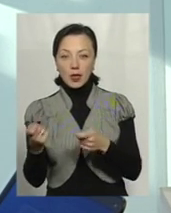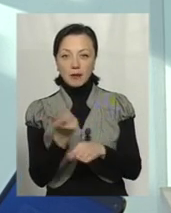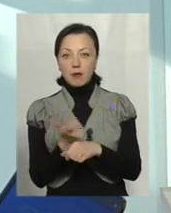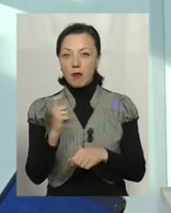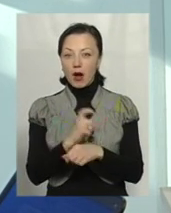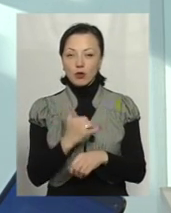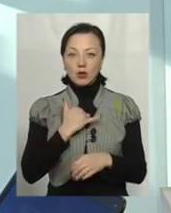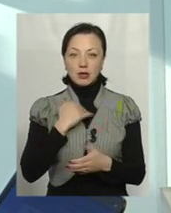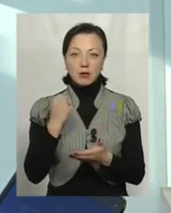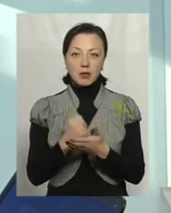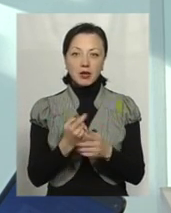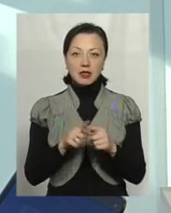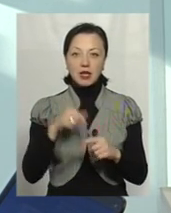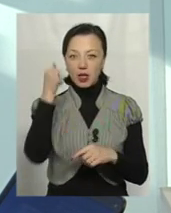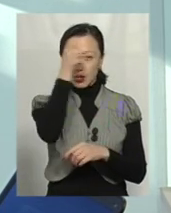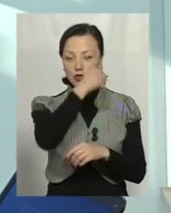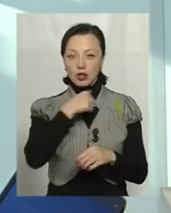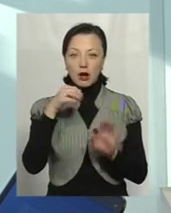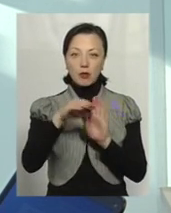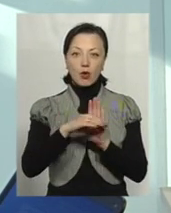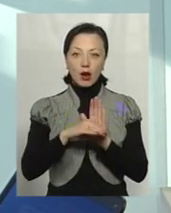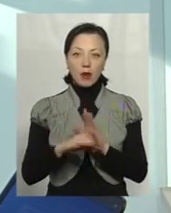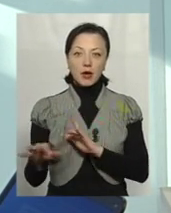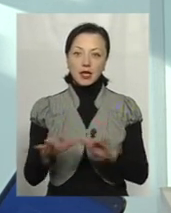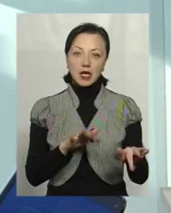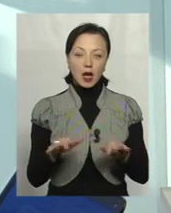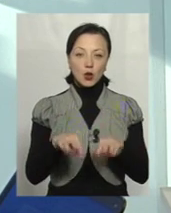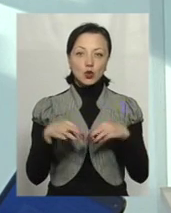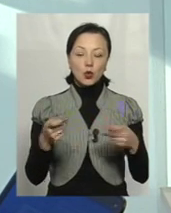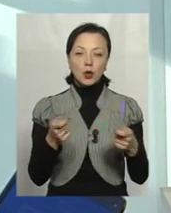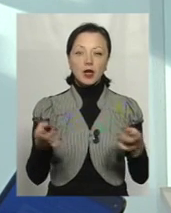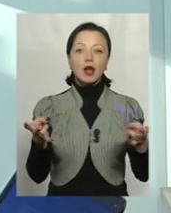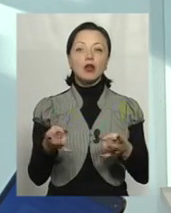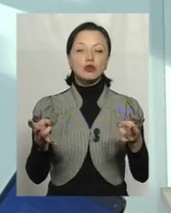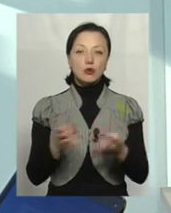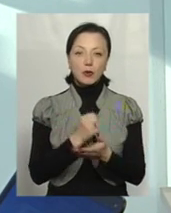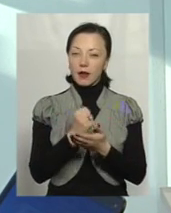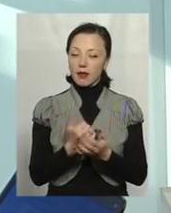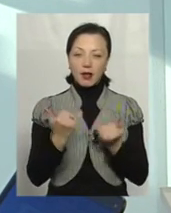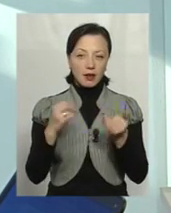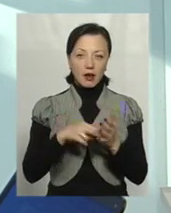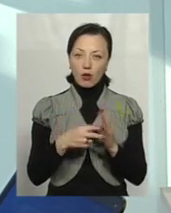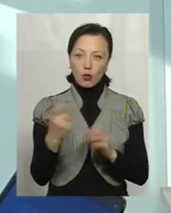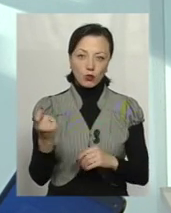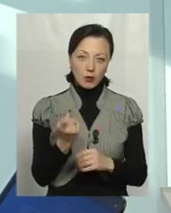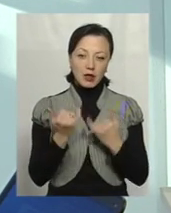що у нас приймається, це що? Річна програма діяльності уряду. Для чого вона приймається? Не для економіки. Вона приймається для політики, тому